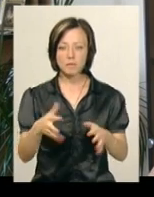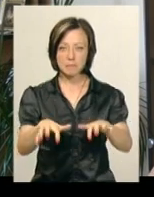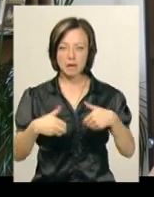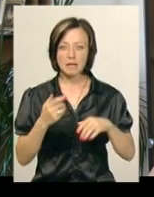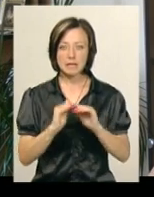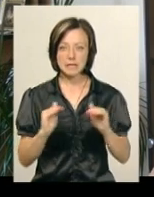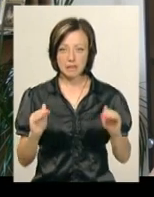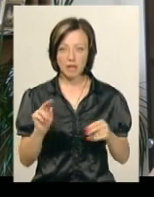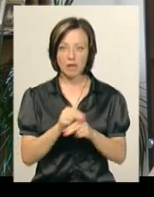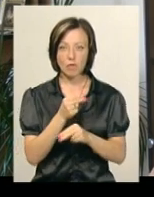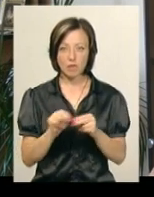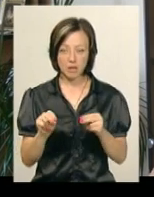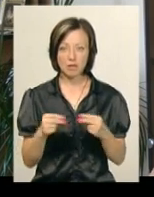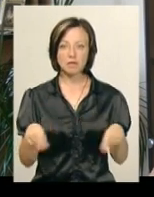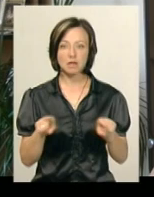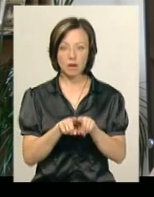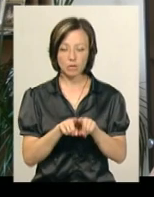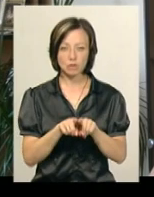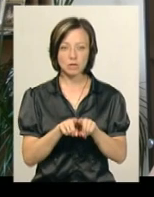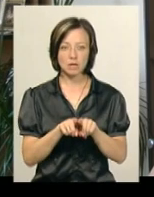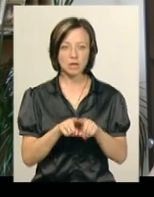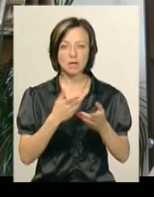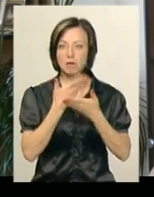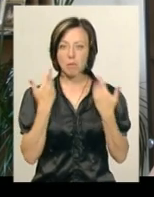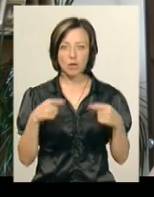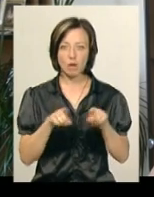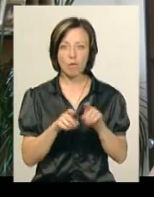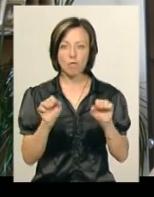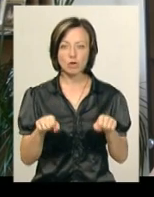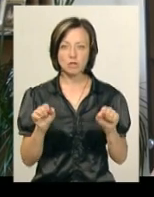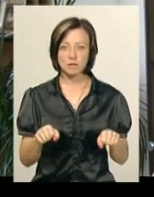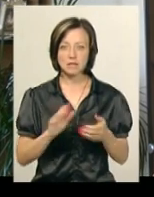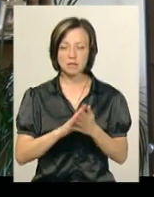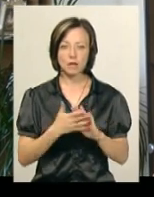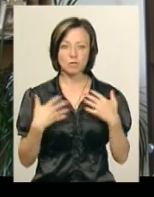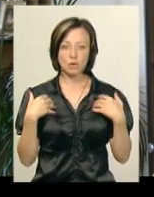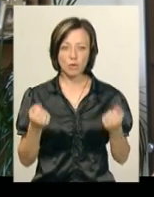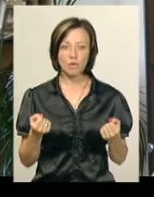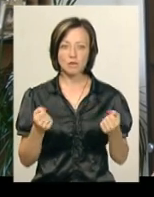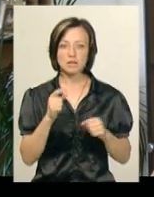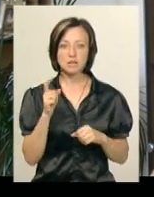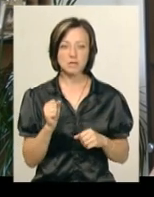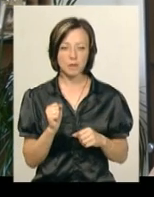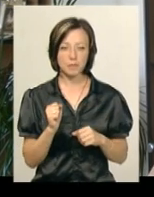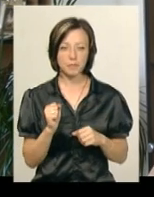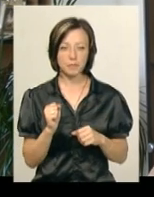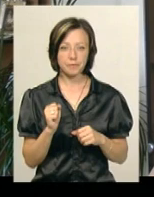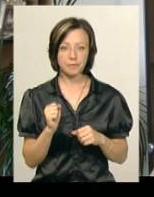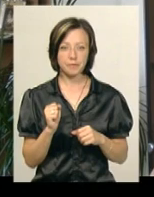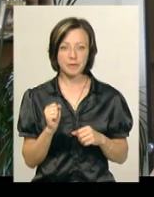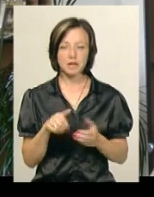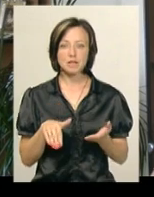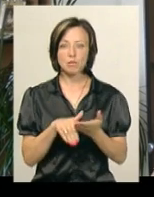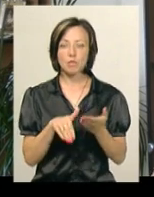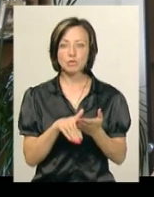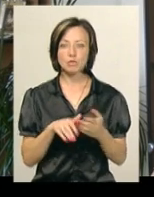дітей на виховання, також вони не мають такої можливості. За станом здоров'я, знову ж таки, за тим